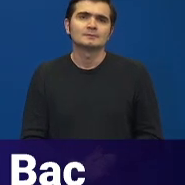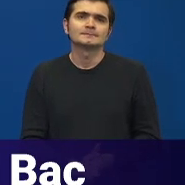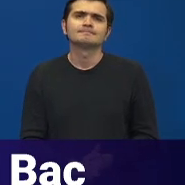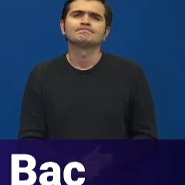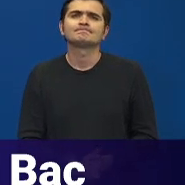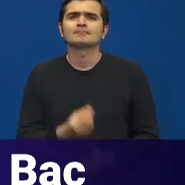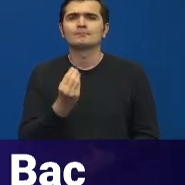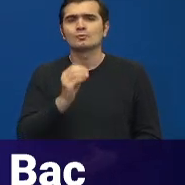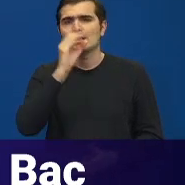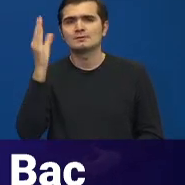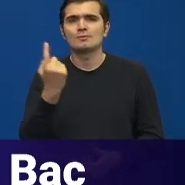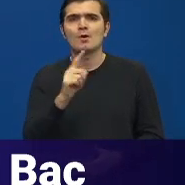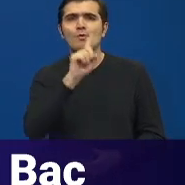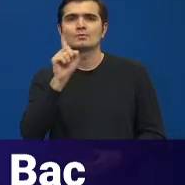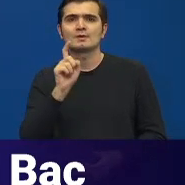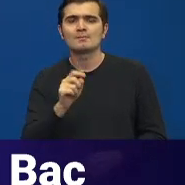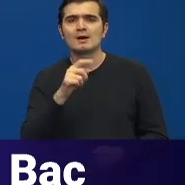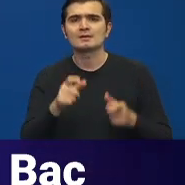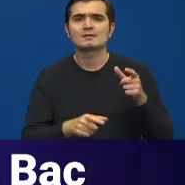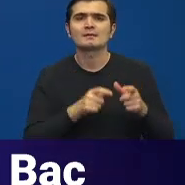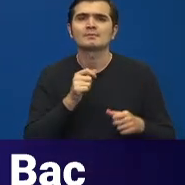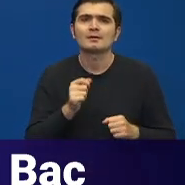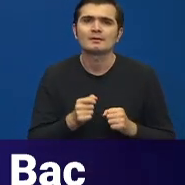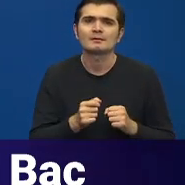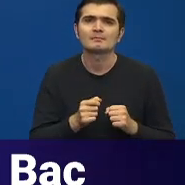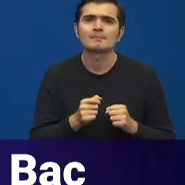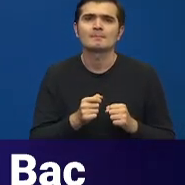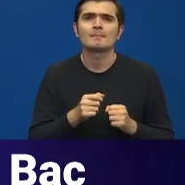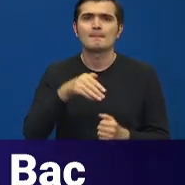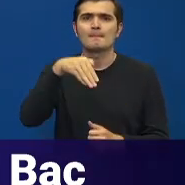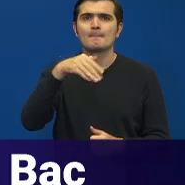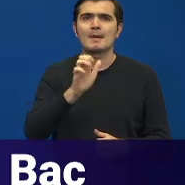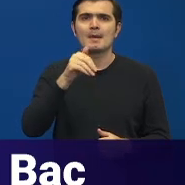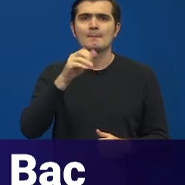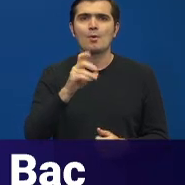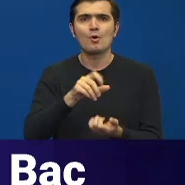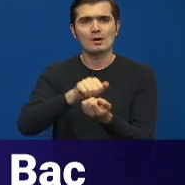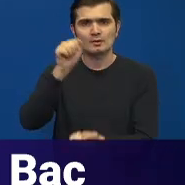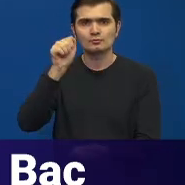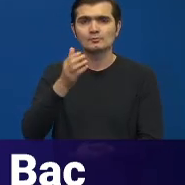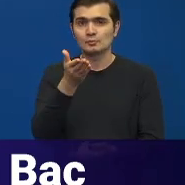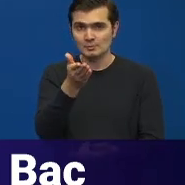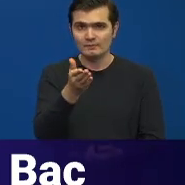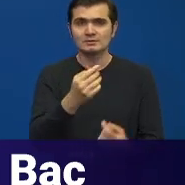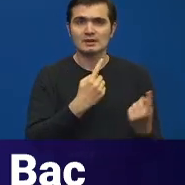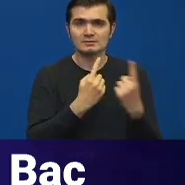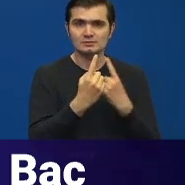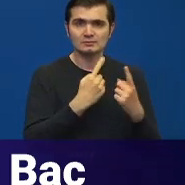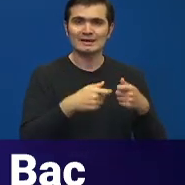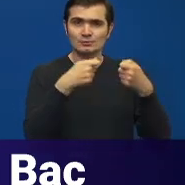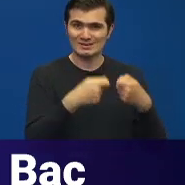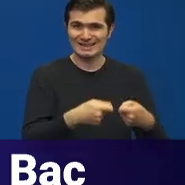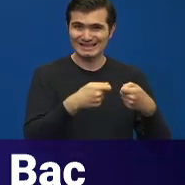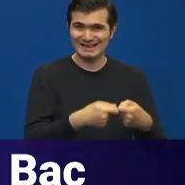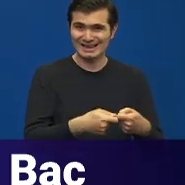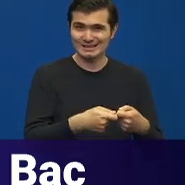1024, o întrebare care vizează direct memorandumul, adică ați consultat sindicatele înainte